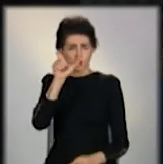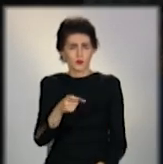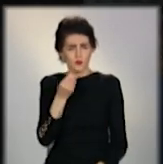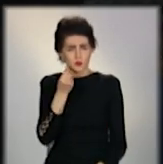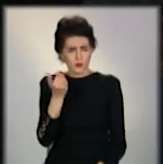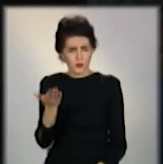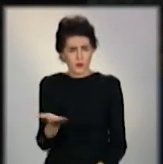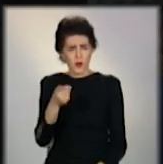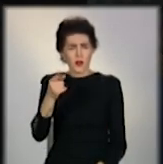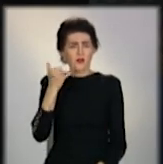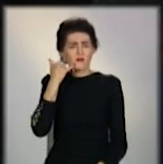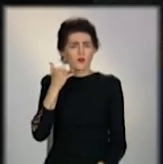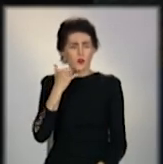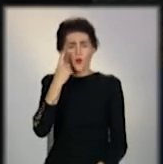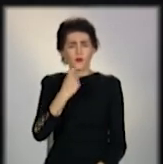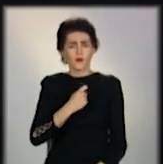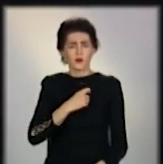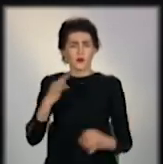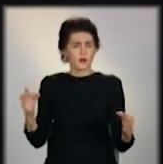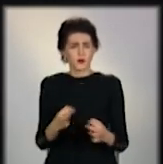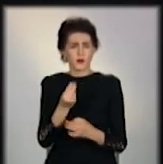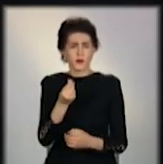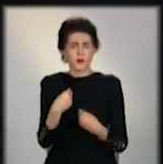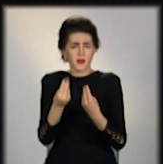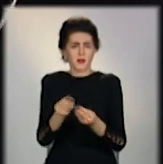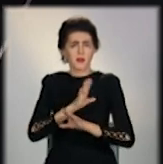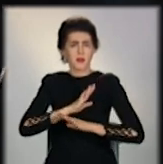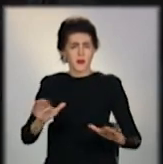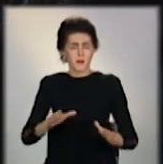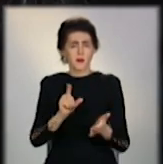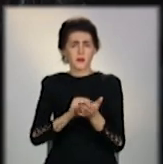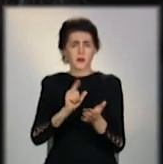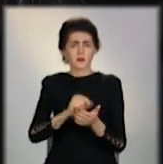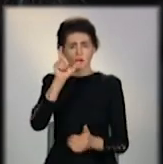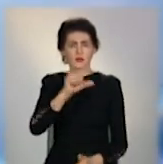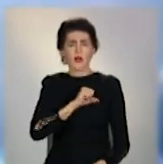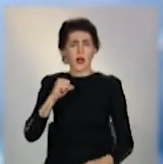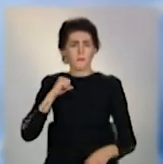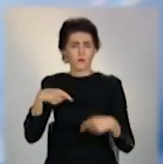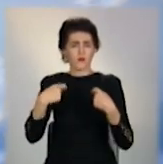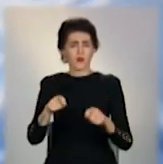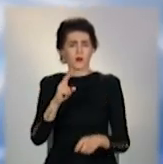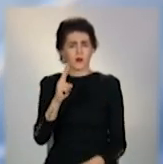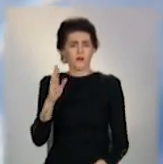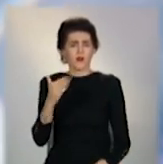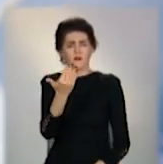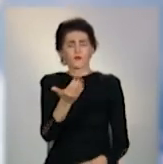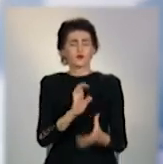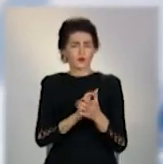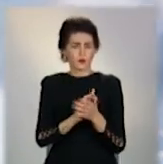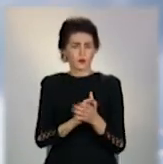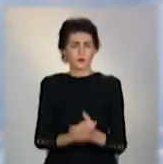Той вже телефоном запевнив, нікому грошей в борг не давав. А пенсіонерка нібито сама продала квартиру його товаришу.